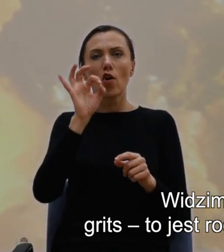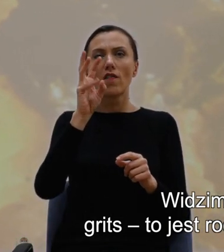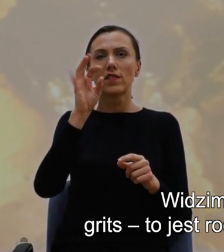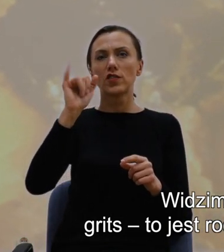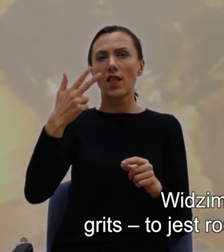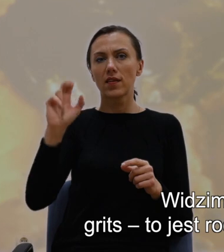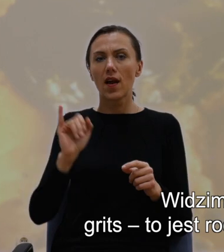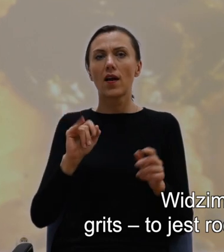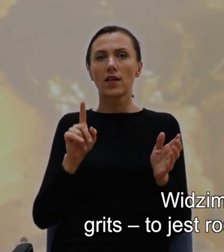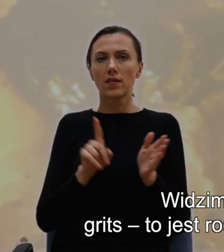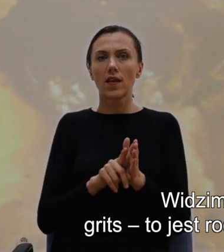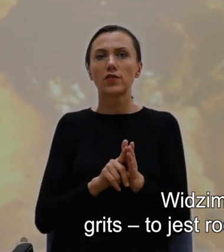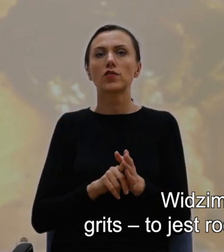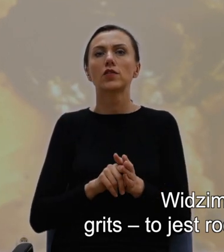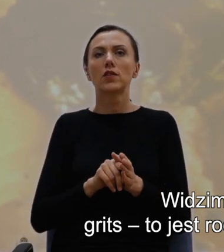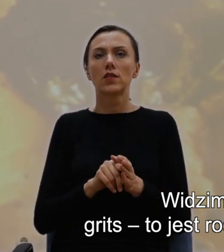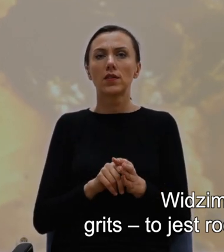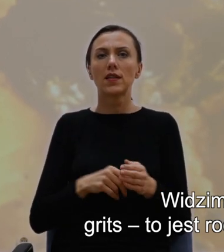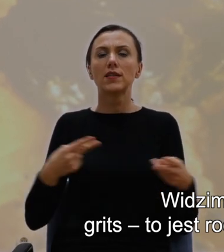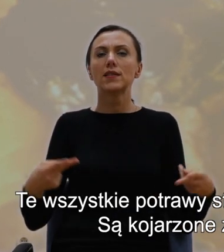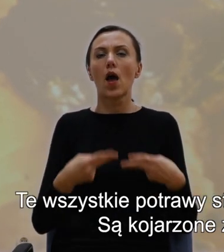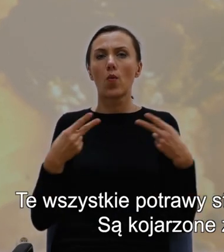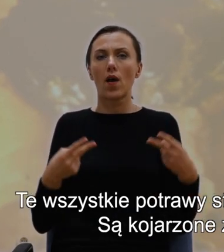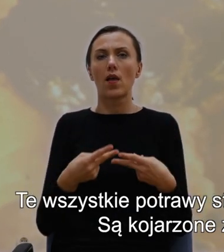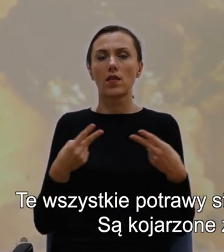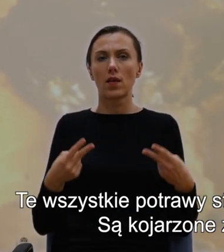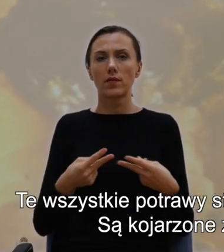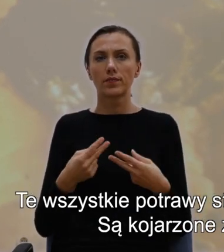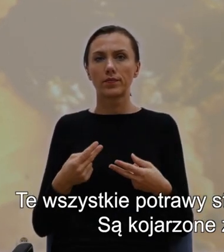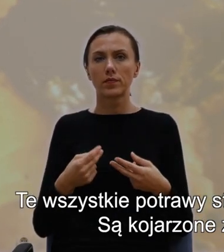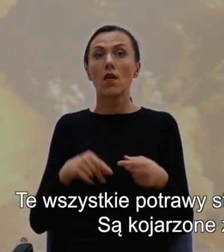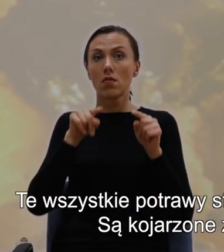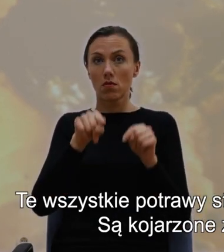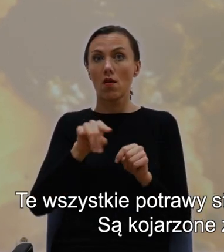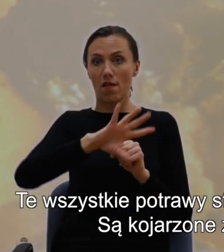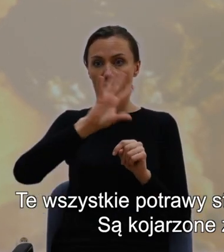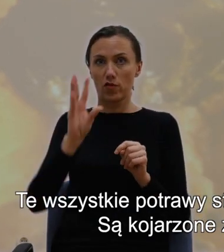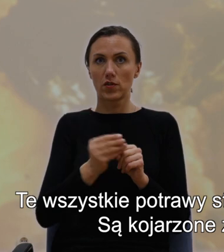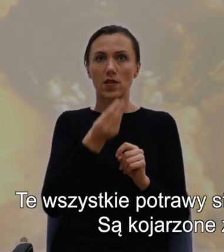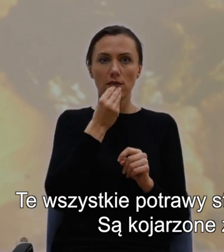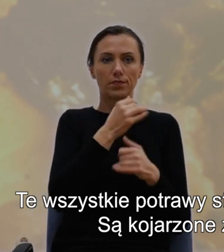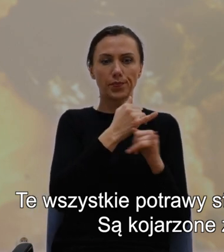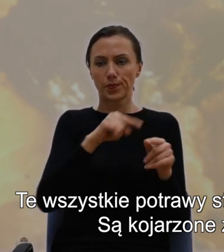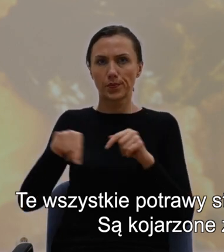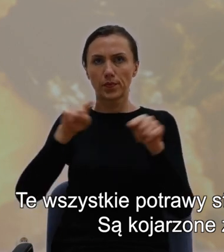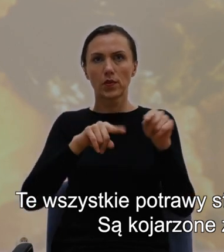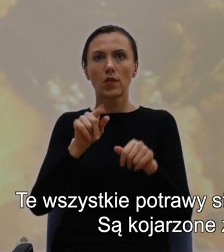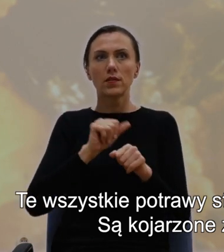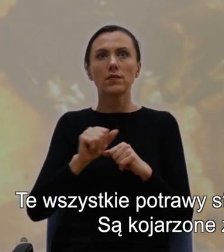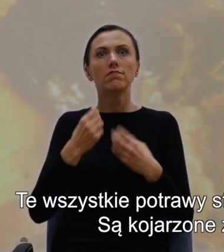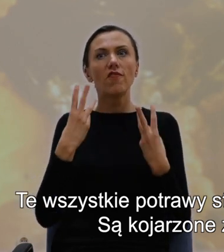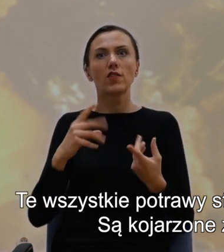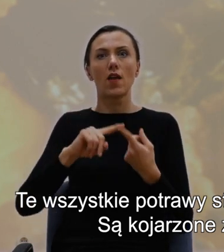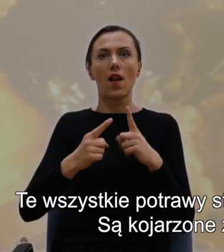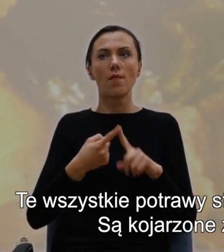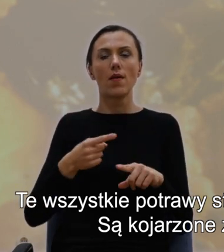greens, sałata. Te wszystkie potrawy stanowią istotny element kodu kulturowego